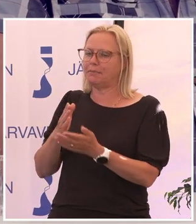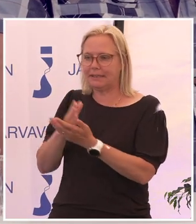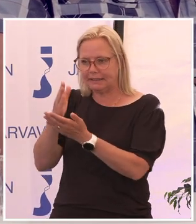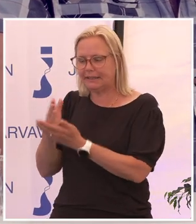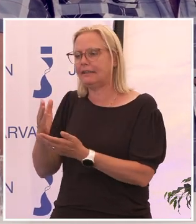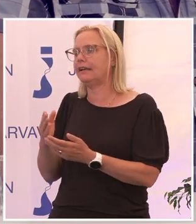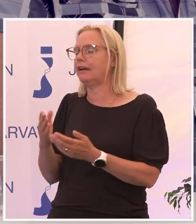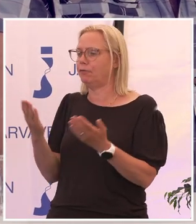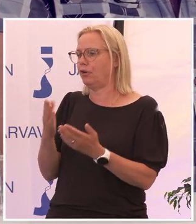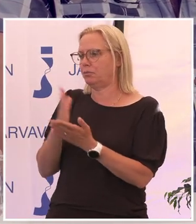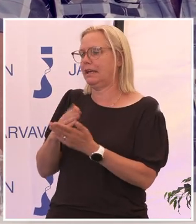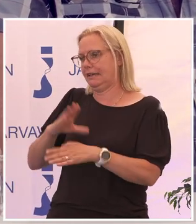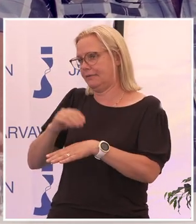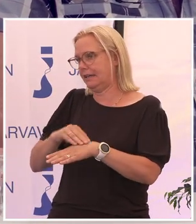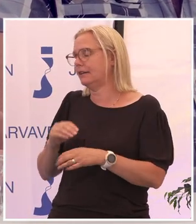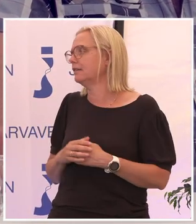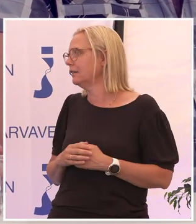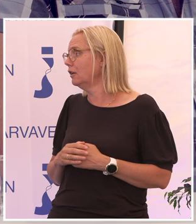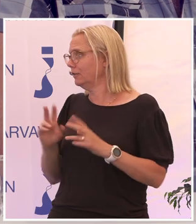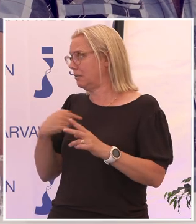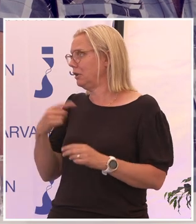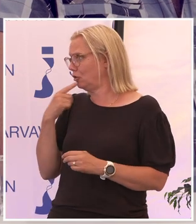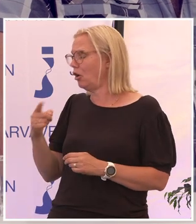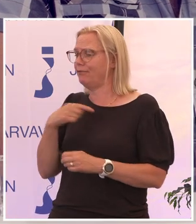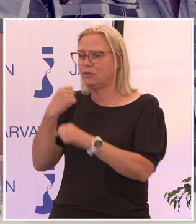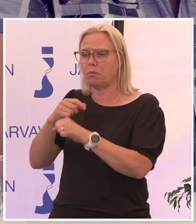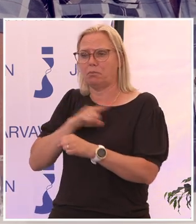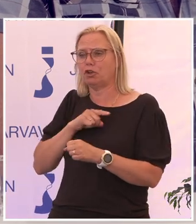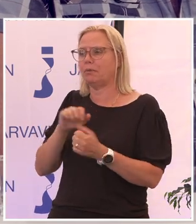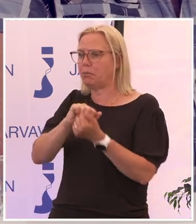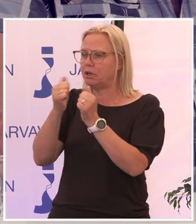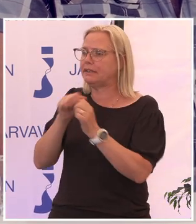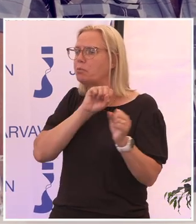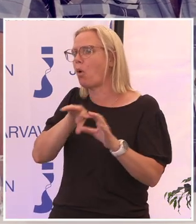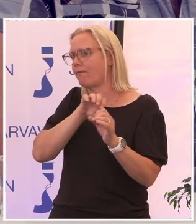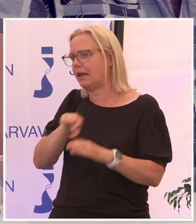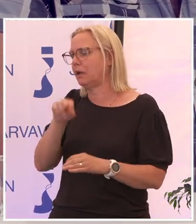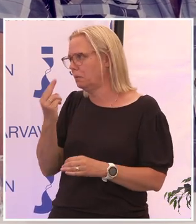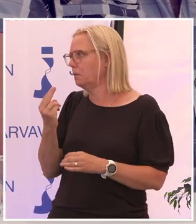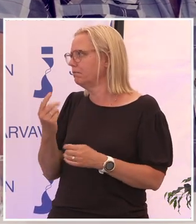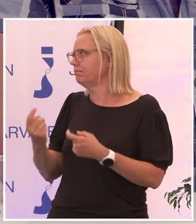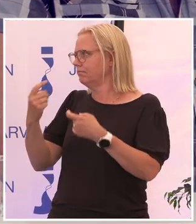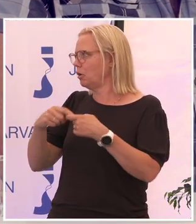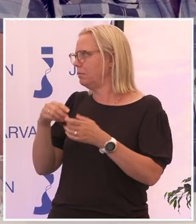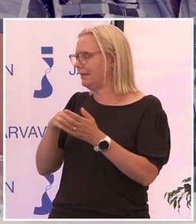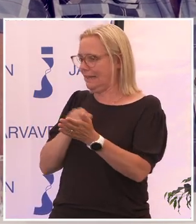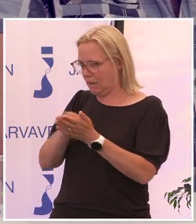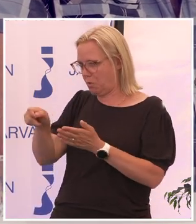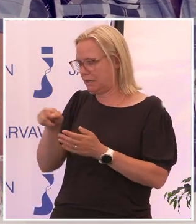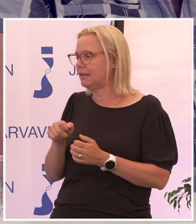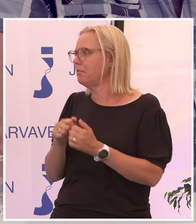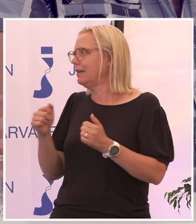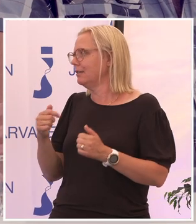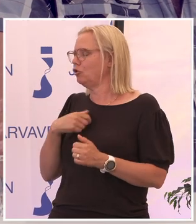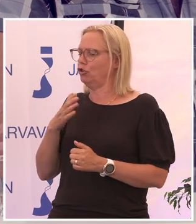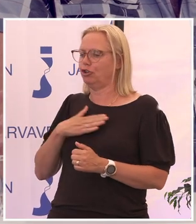som bestäms i vårt land. Och som jag sa, vi jobbar mycket med politisk påverkan just nu kring den här rapporten. Men jag